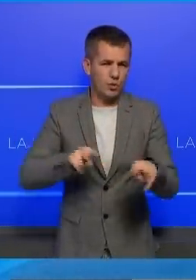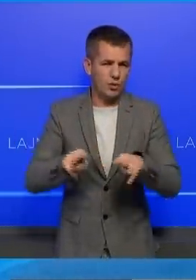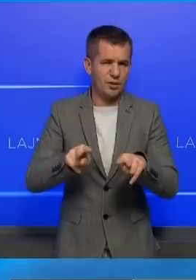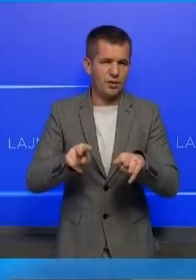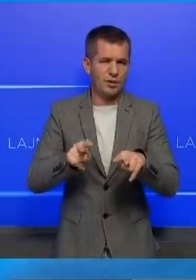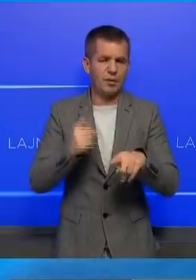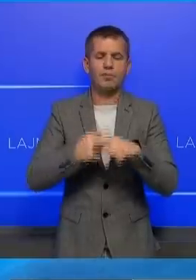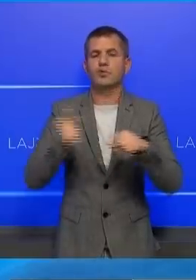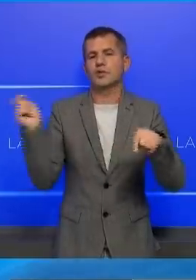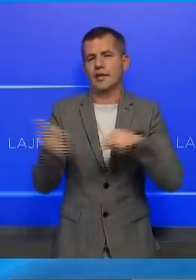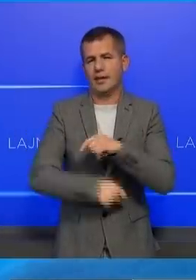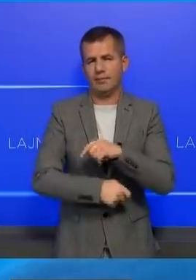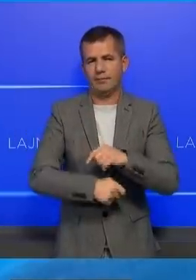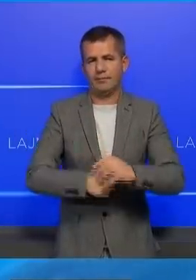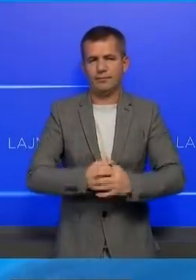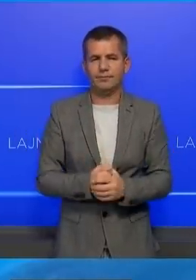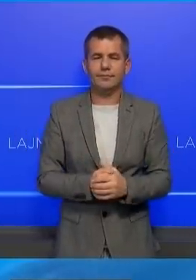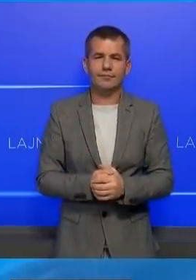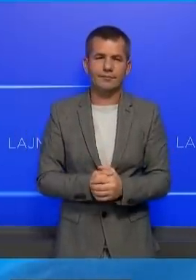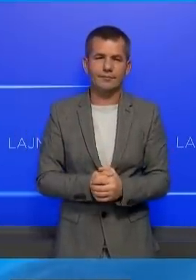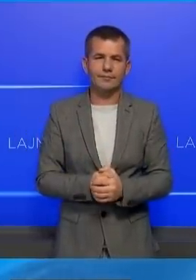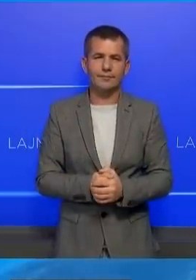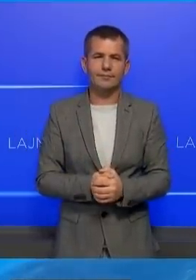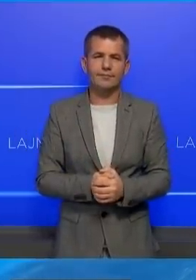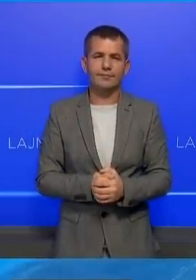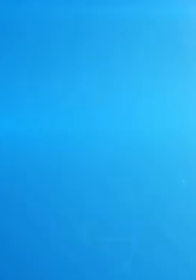të marrin dënimin e merituar.